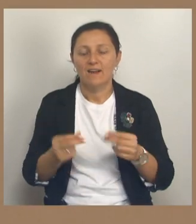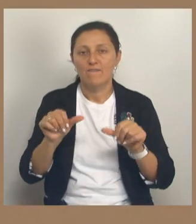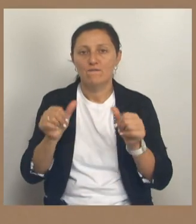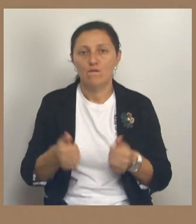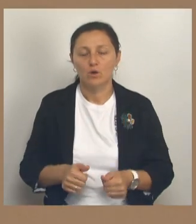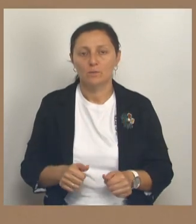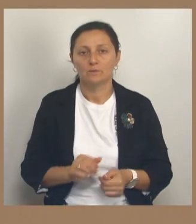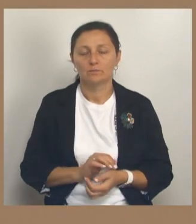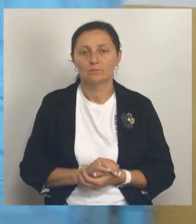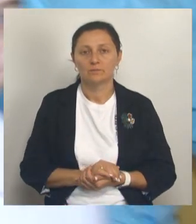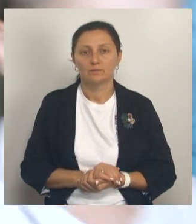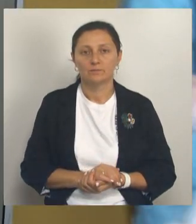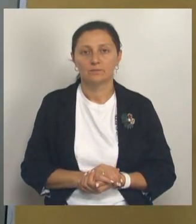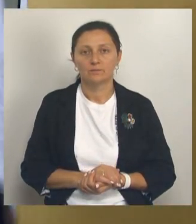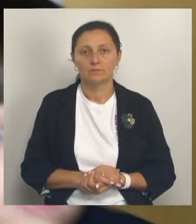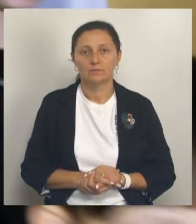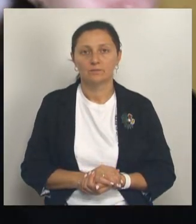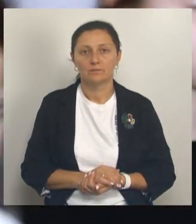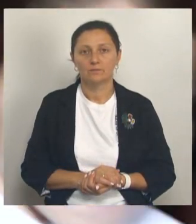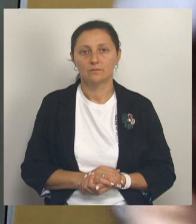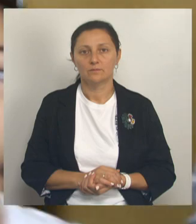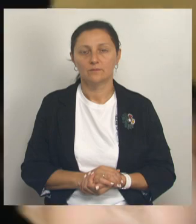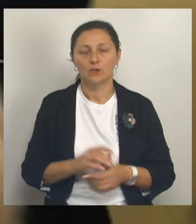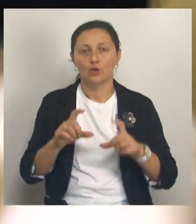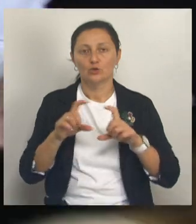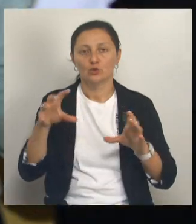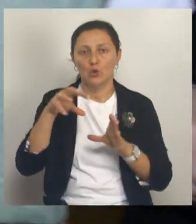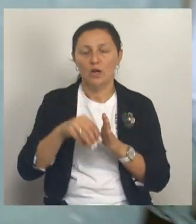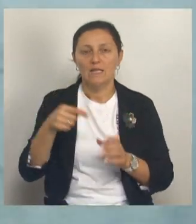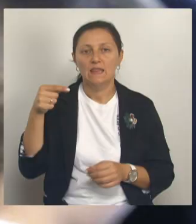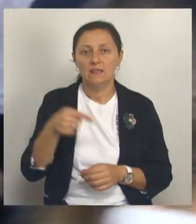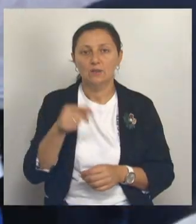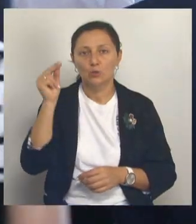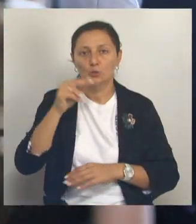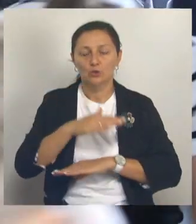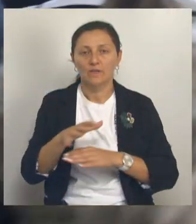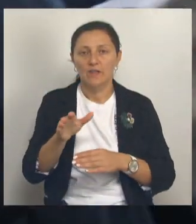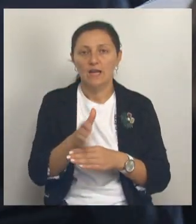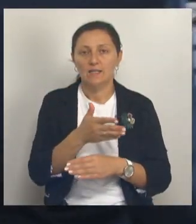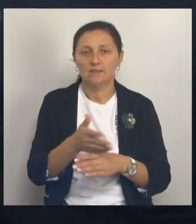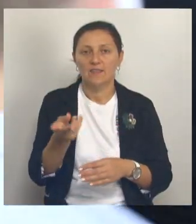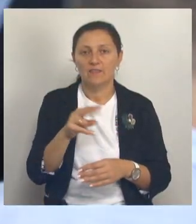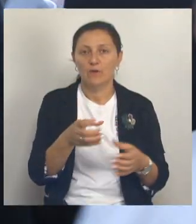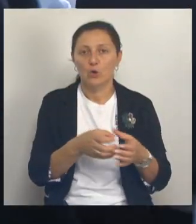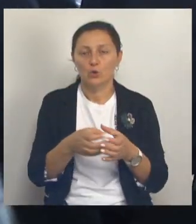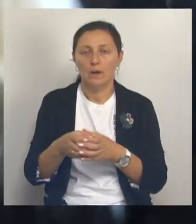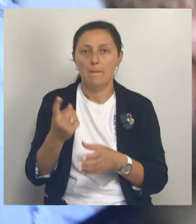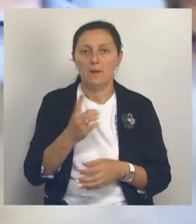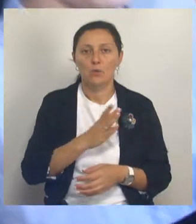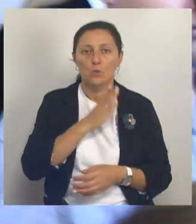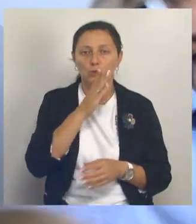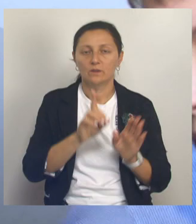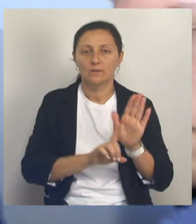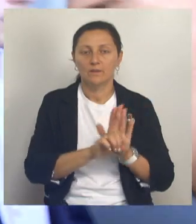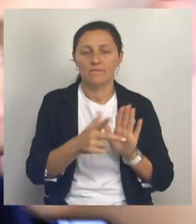школе более тысячи учеников. Их разделили на два потока. Первый – утренний, начинает